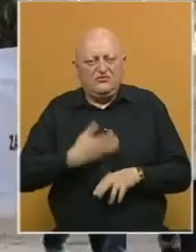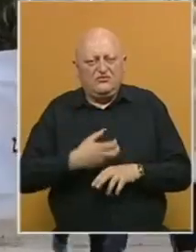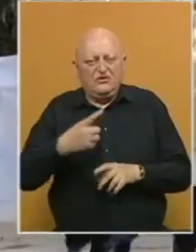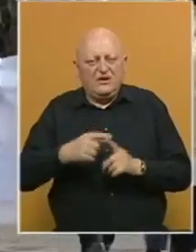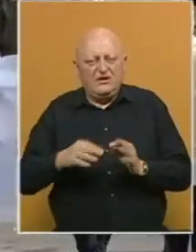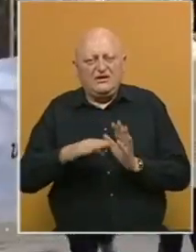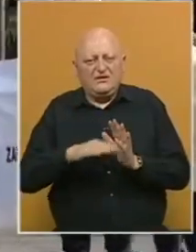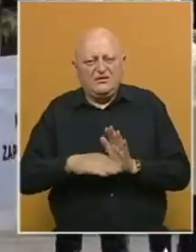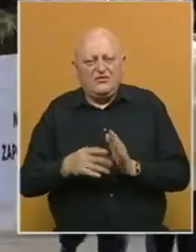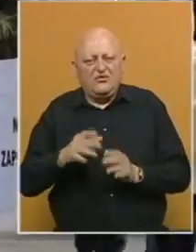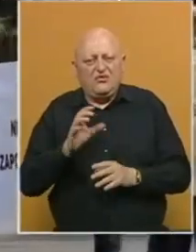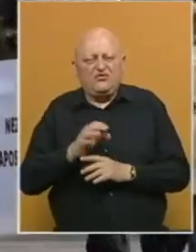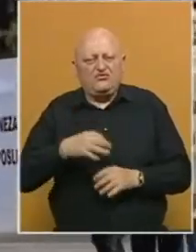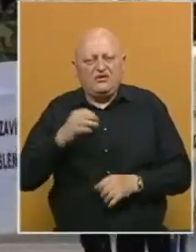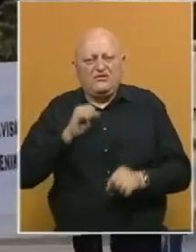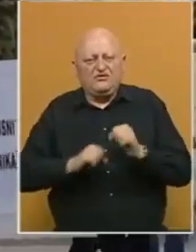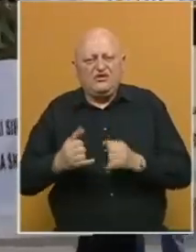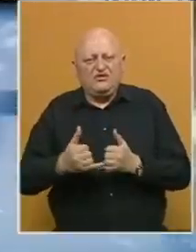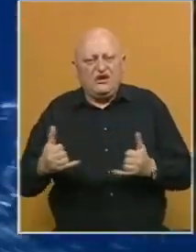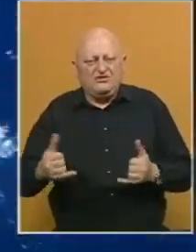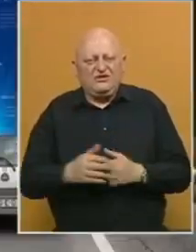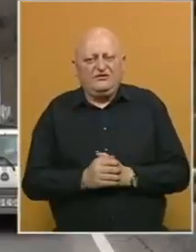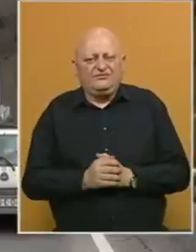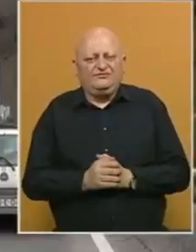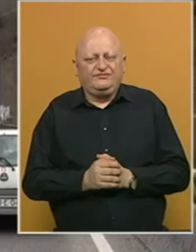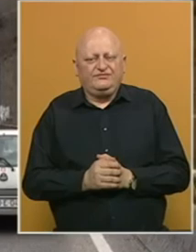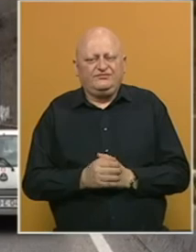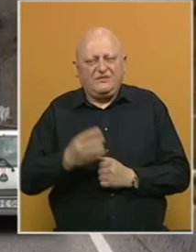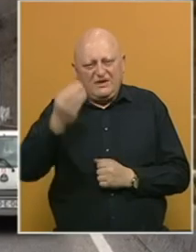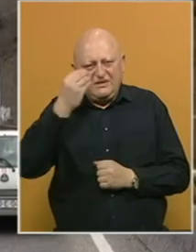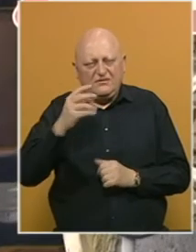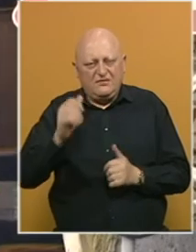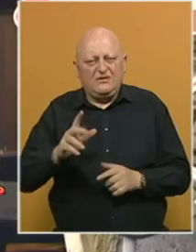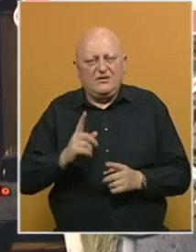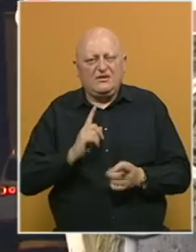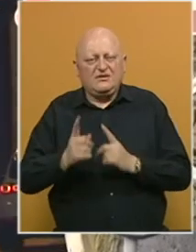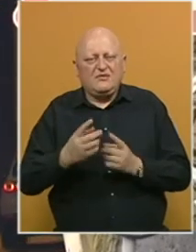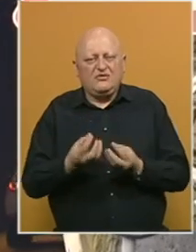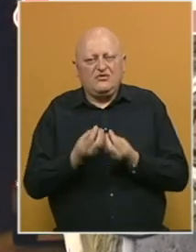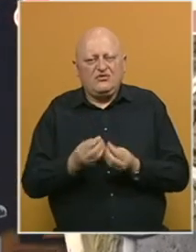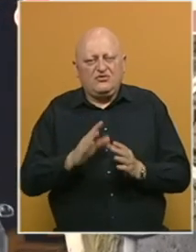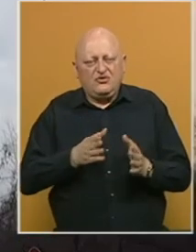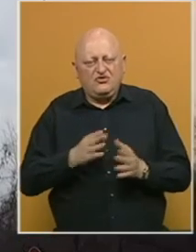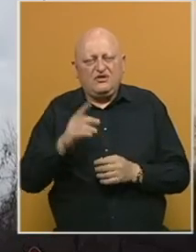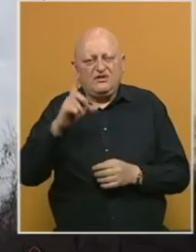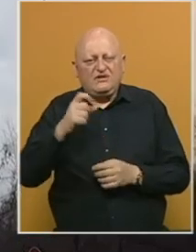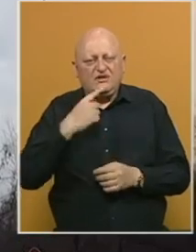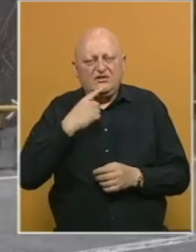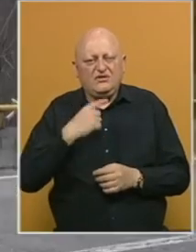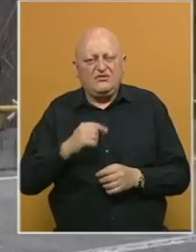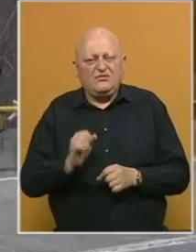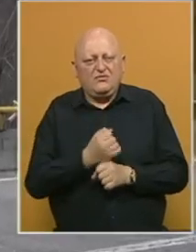zakonit, koliko utiče na zdravstvenu zaštitu građana. Saznajte i da li ima saobraćeni guži kod tunela Crnaja, čija je